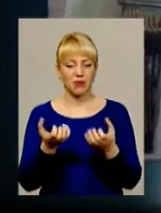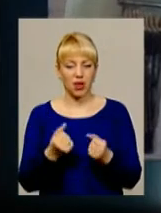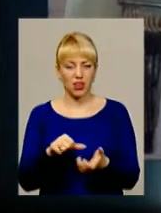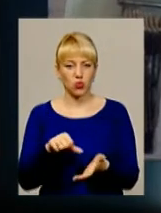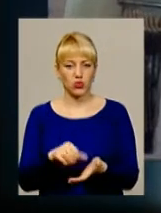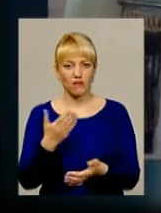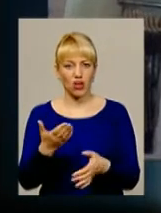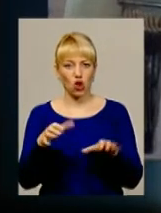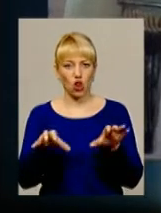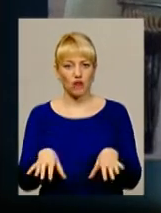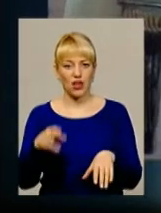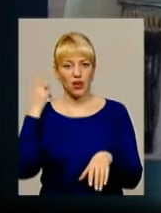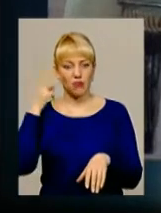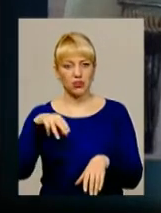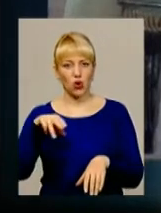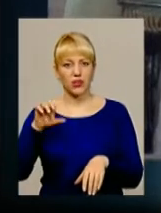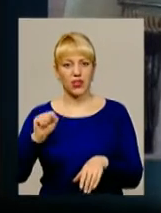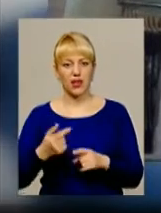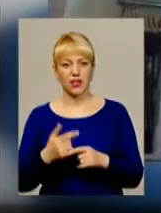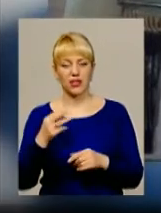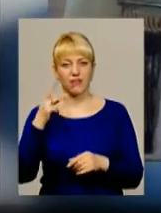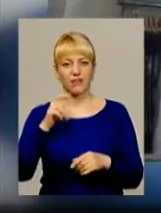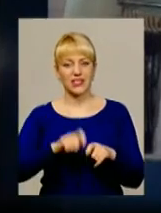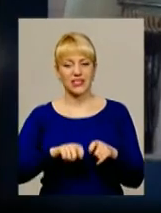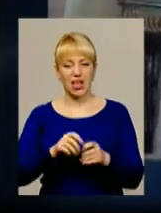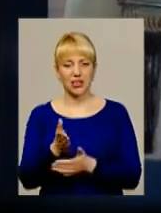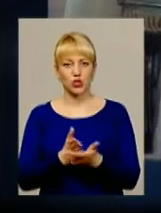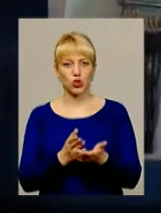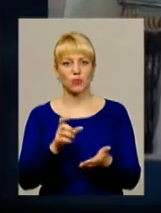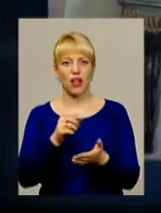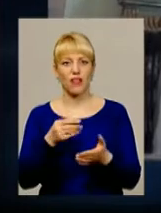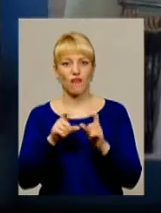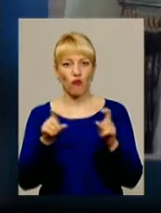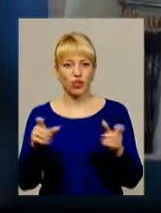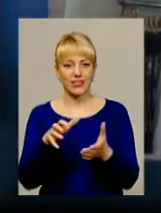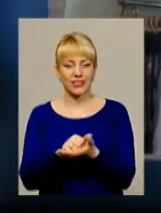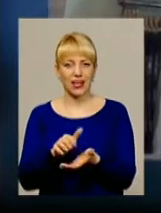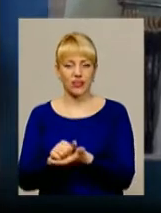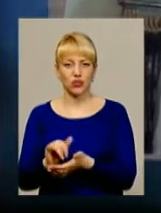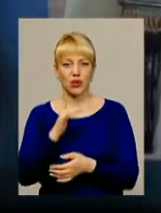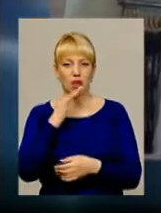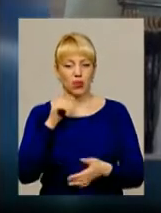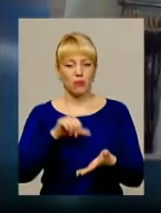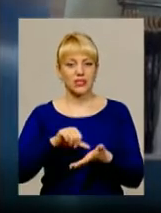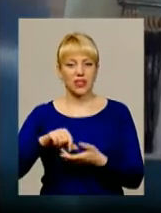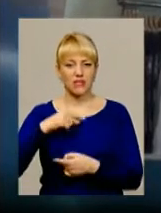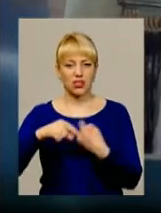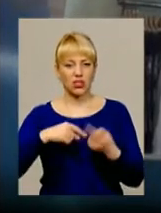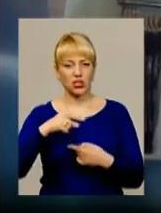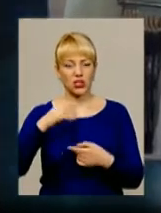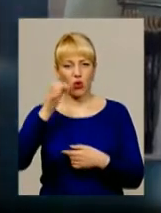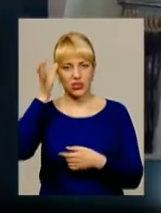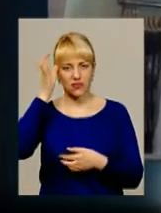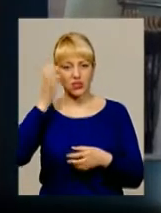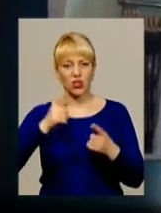і ваш голова Хмельницького ДА, і фіскальні служби, і фонду зайнятості, багато представників бізнесу, освітних організацій,